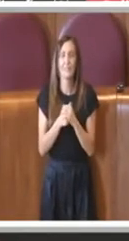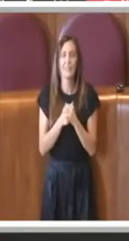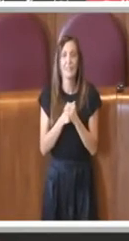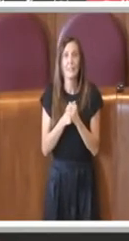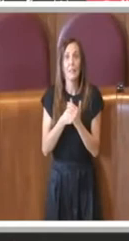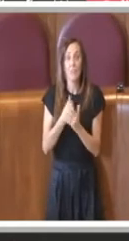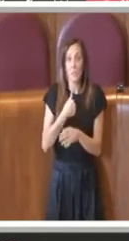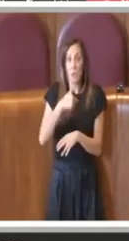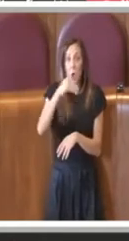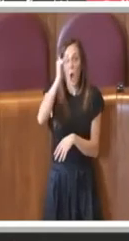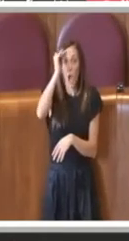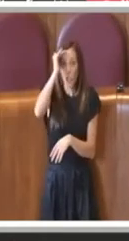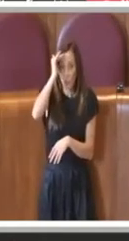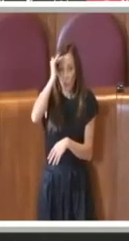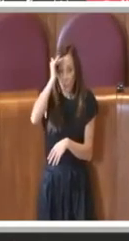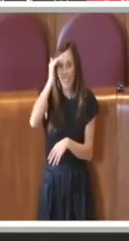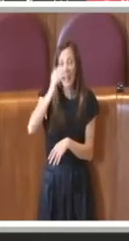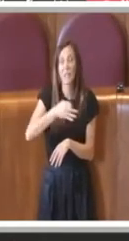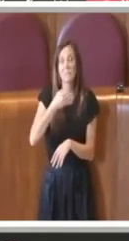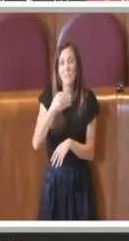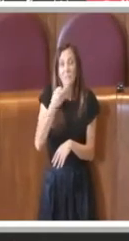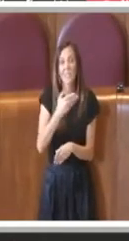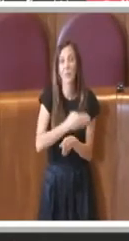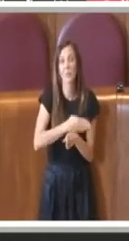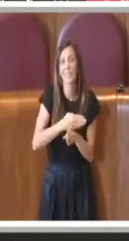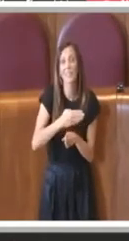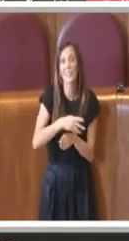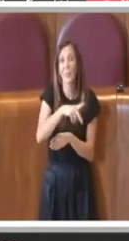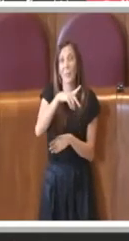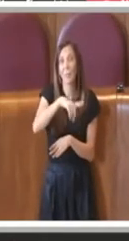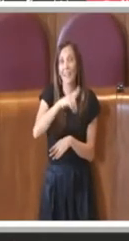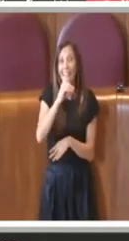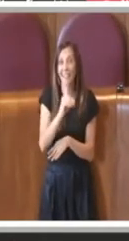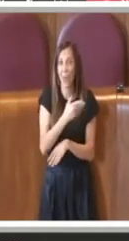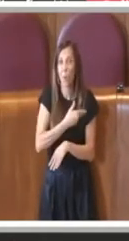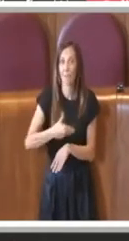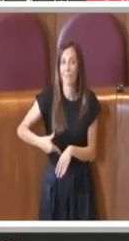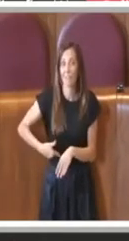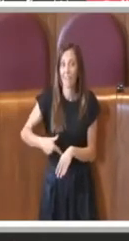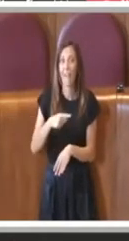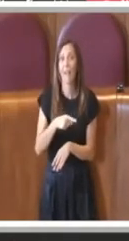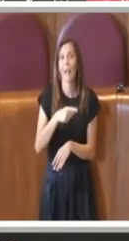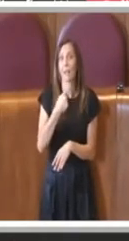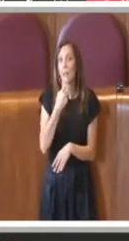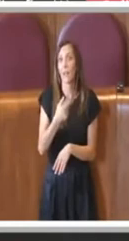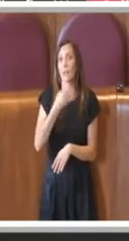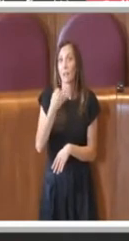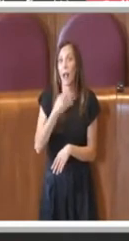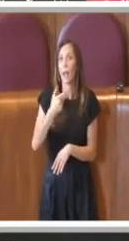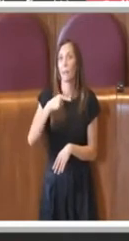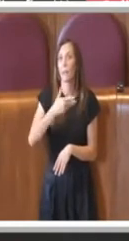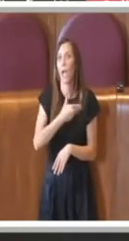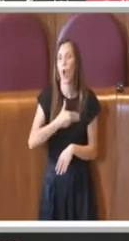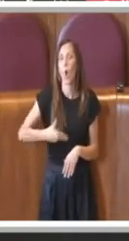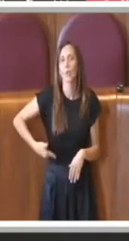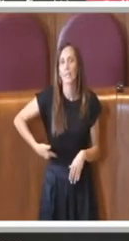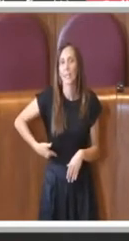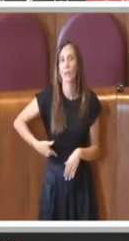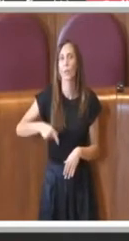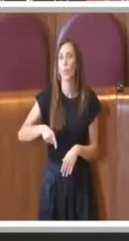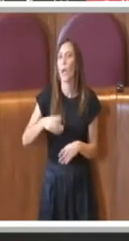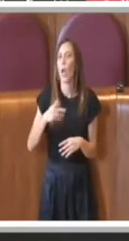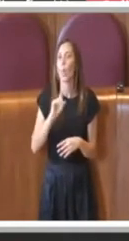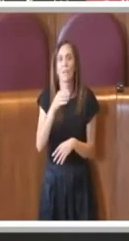ho sentito i consiglieri del PD dire che durante questa consigliatura questa amministrazione non è stata in grado di fare un piano